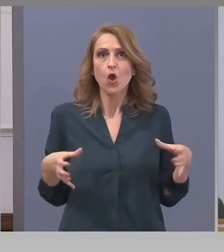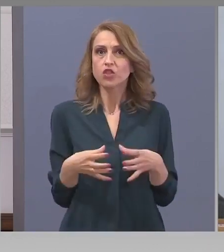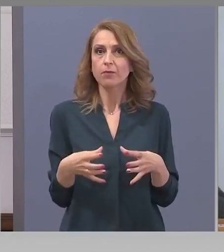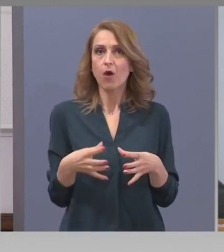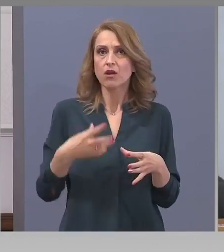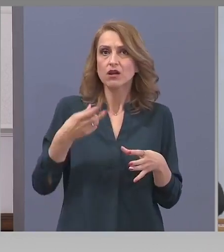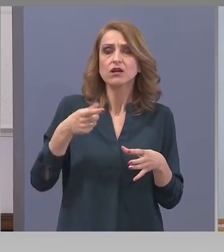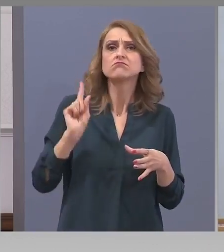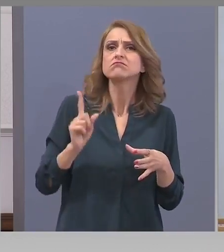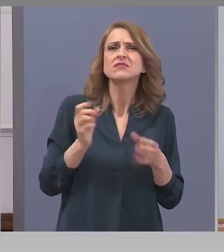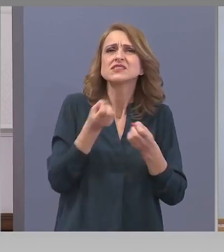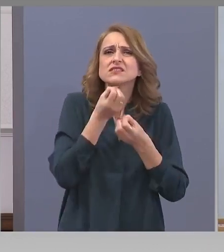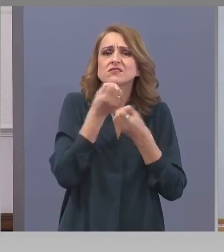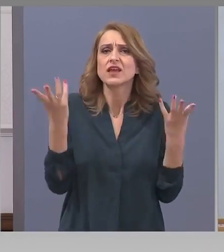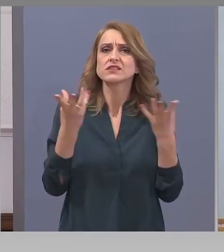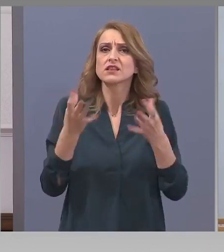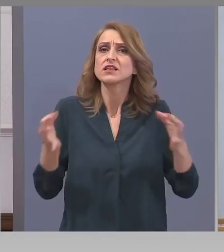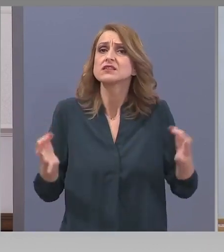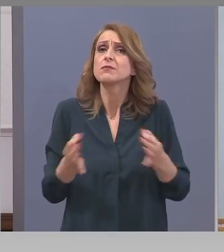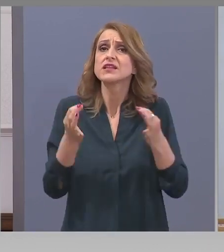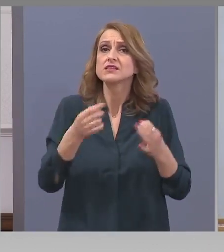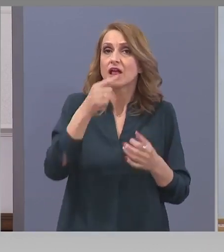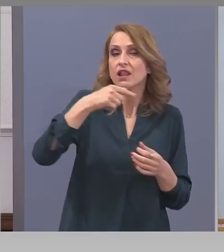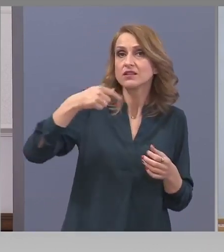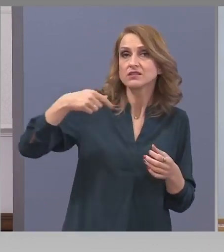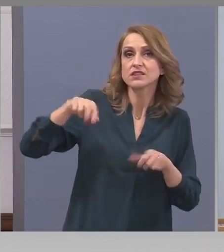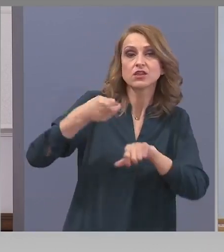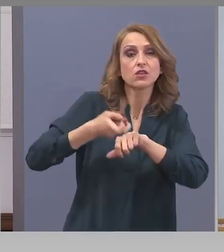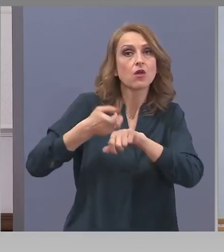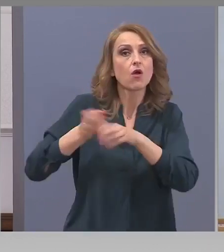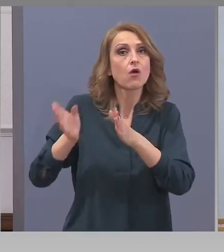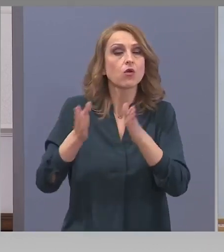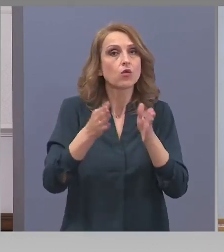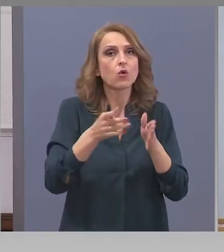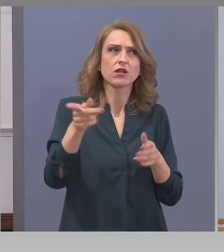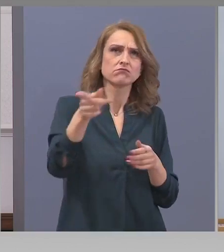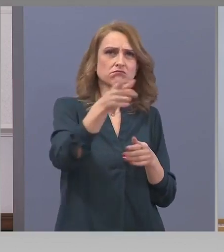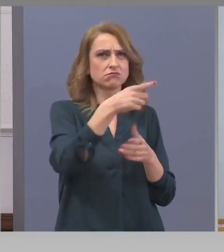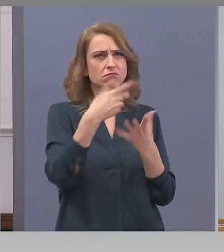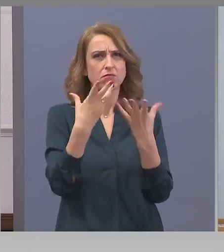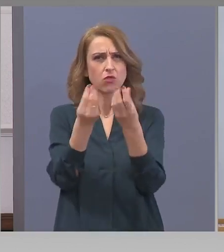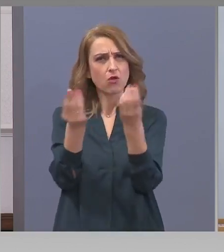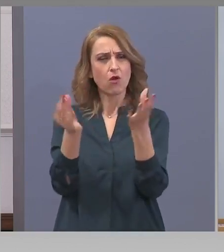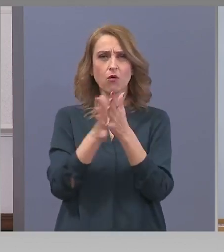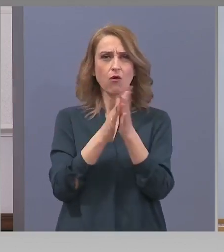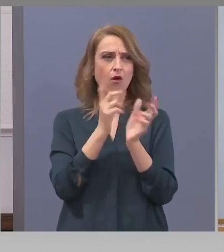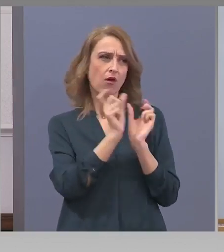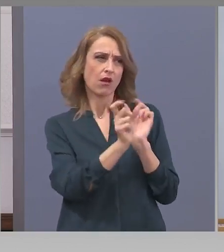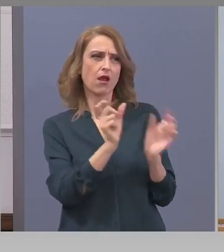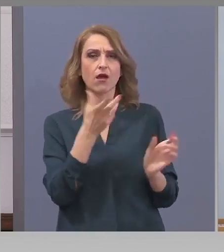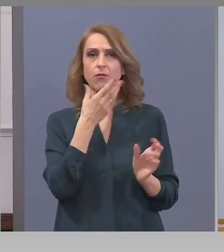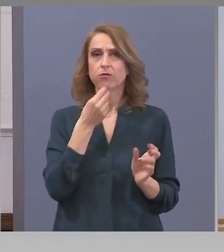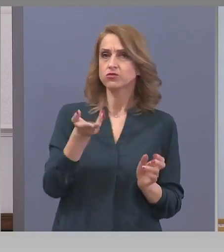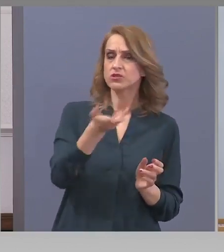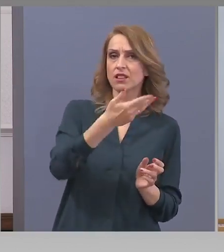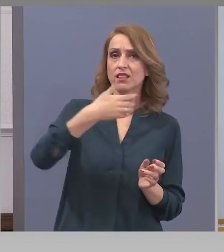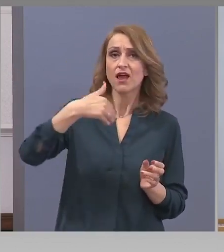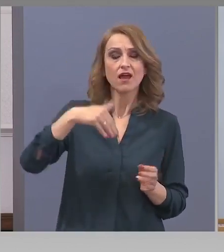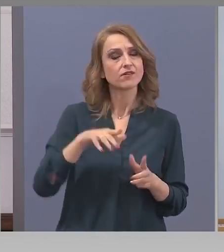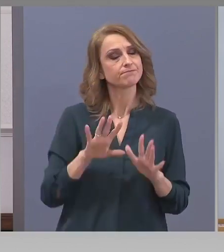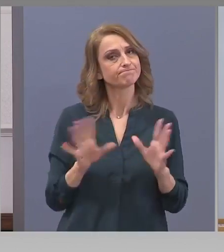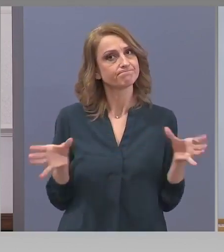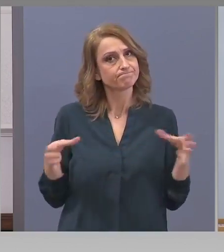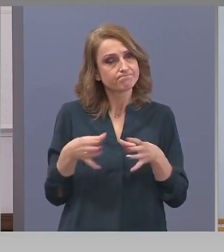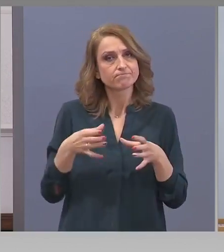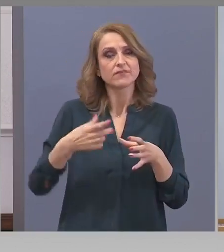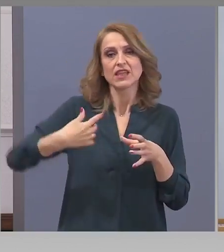от известни специалисти в своята област, познати на пациенти, обществото и медиите, имат тежката задача